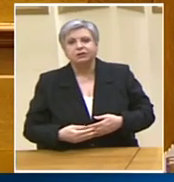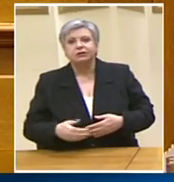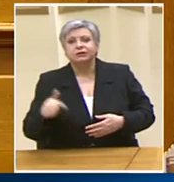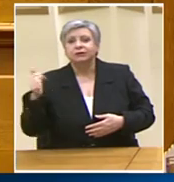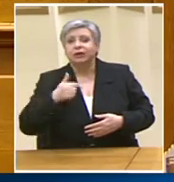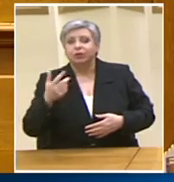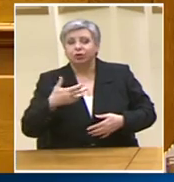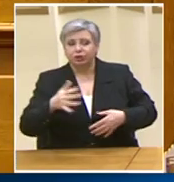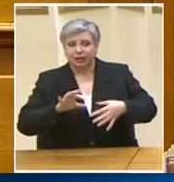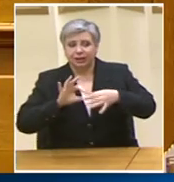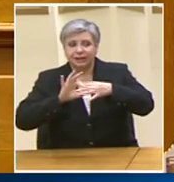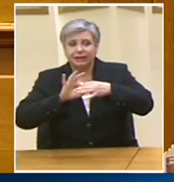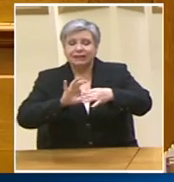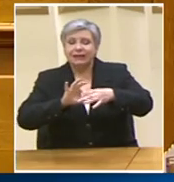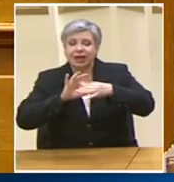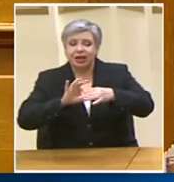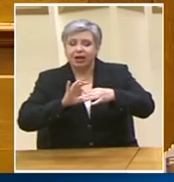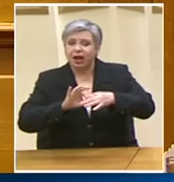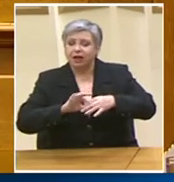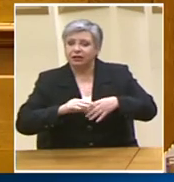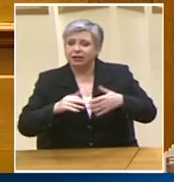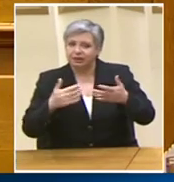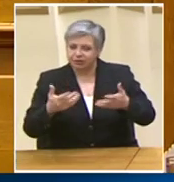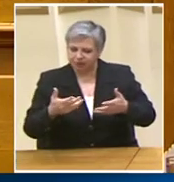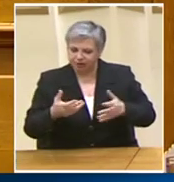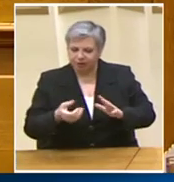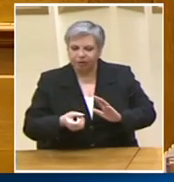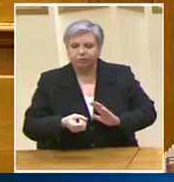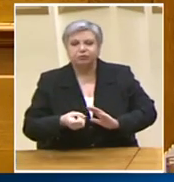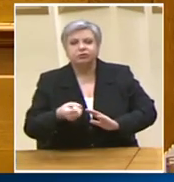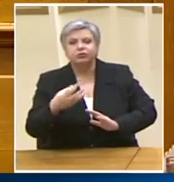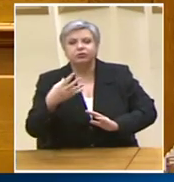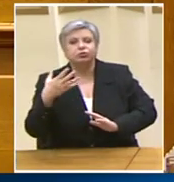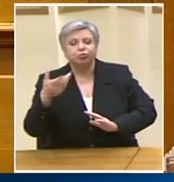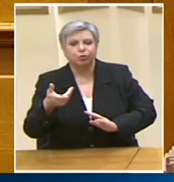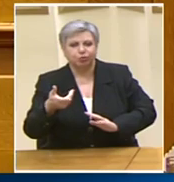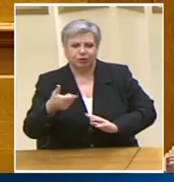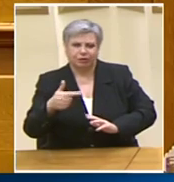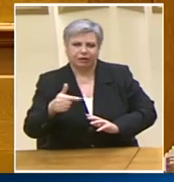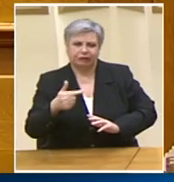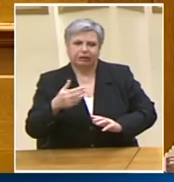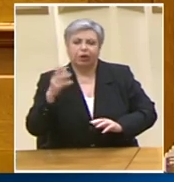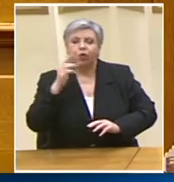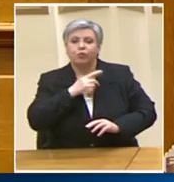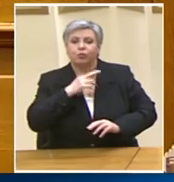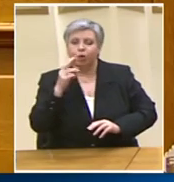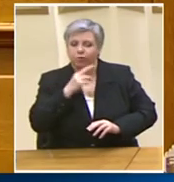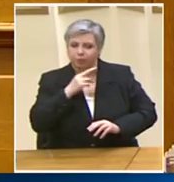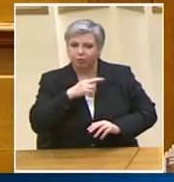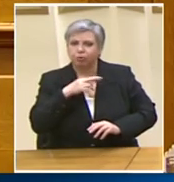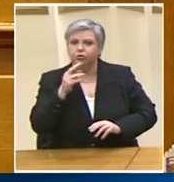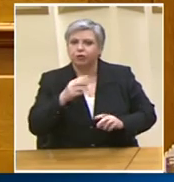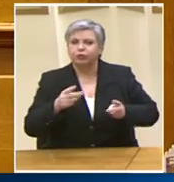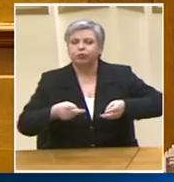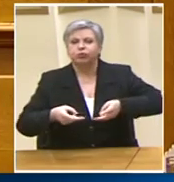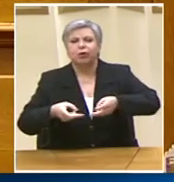συνεργάτης του διευθυντή του νέου διευθυντή του Μεγάρου Μαξίμου του κύριου Δημητριάδη επίσης αποφυλακίστηκε λόγω του ποινικού